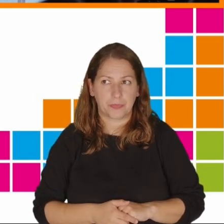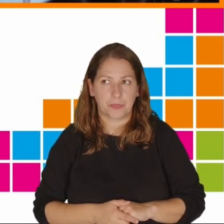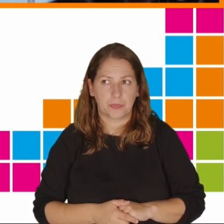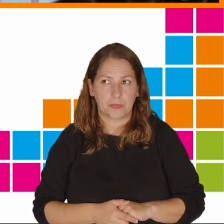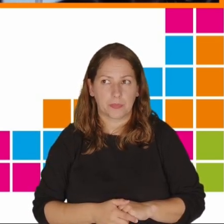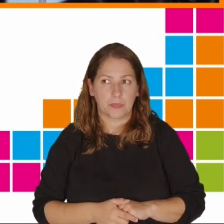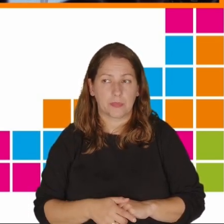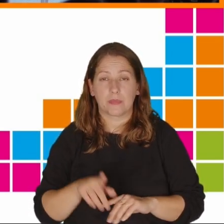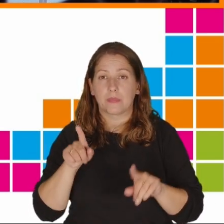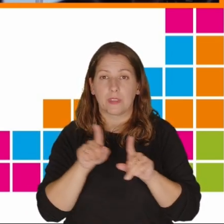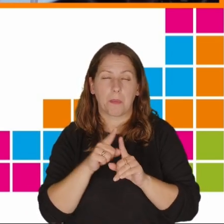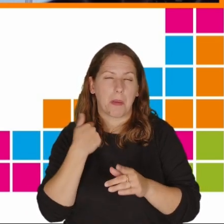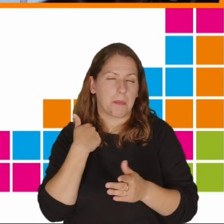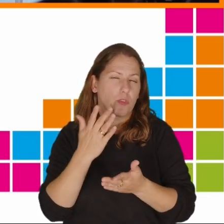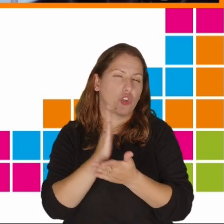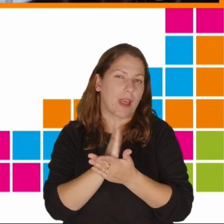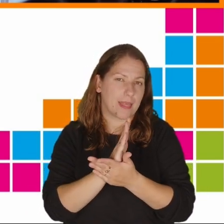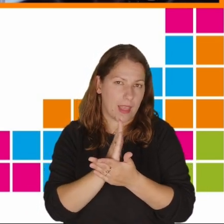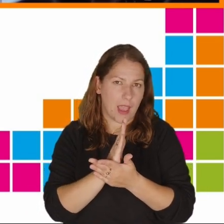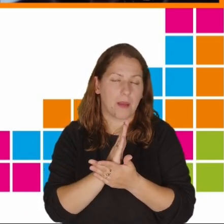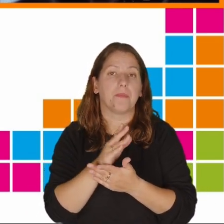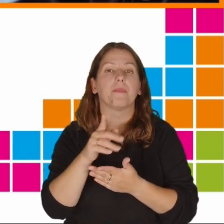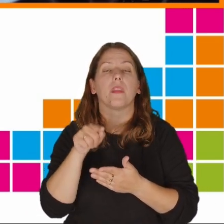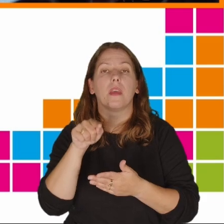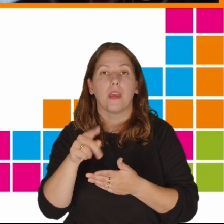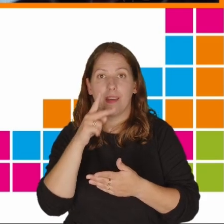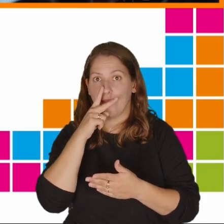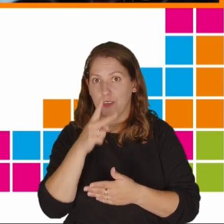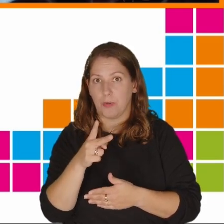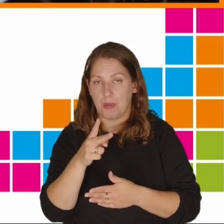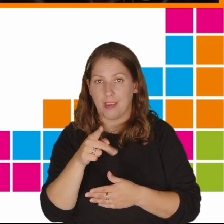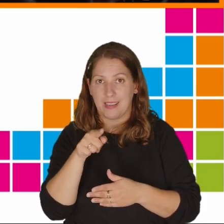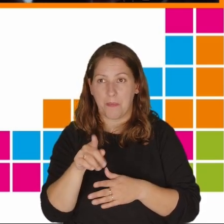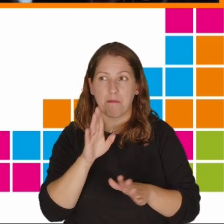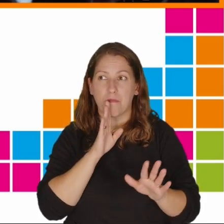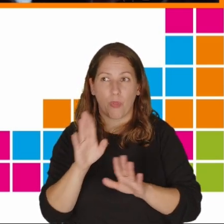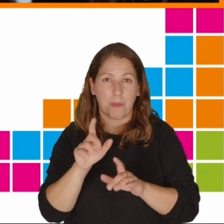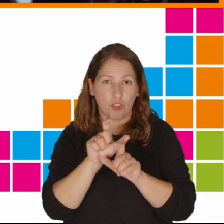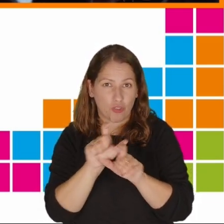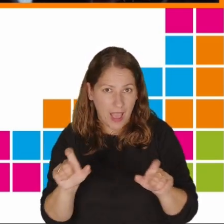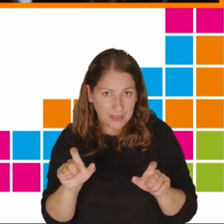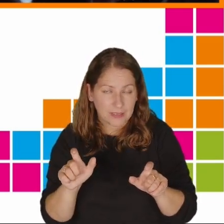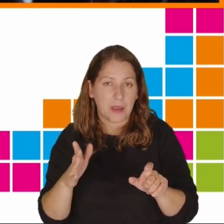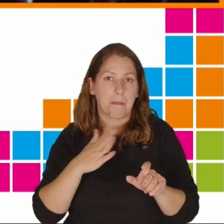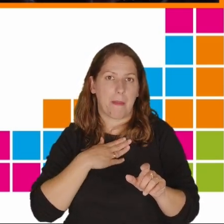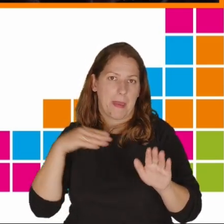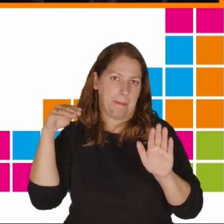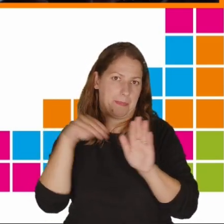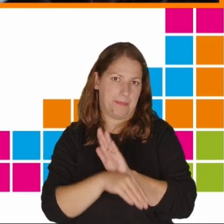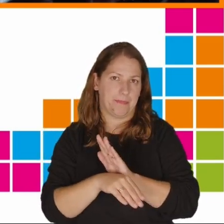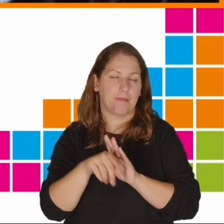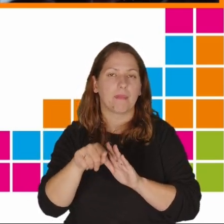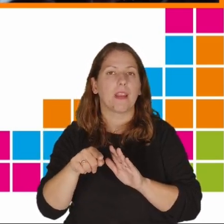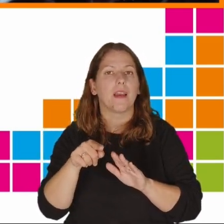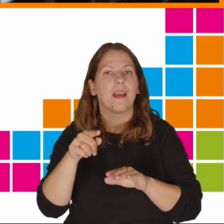Jednakże mamy tutaj średnią OECD i widzimy, że w tym samym czasie mamy spadek wyników